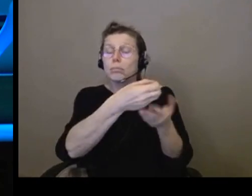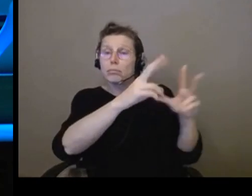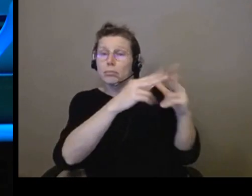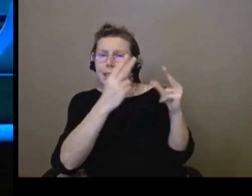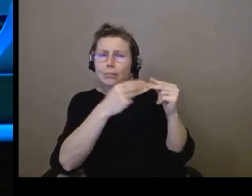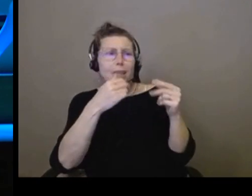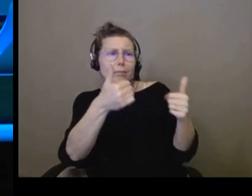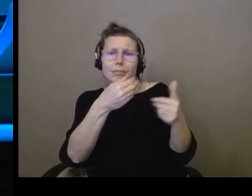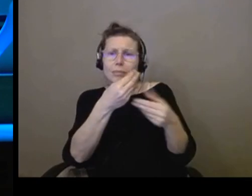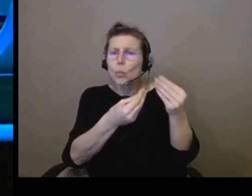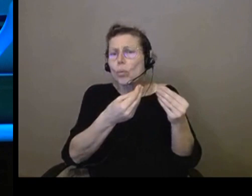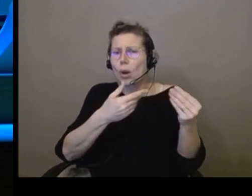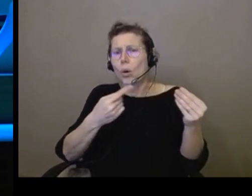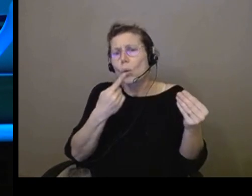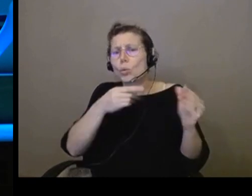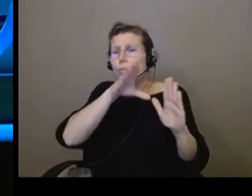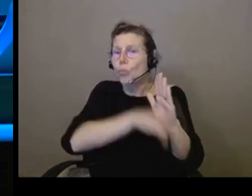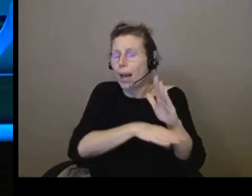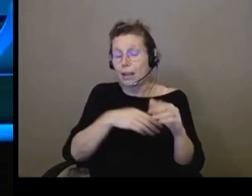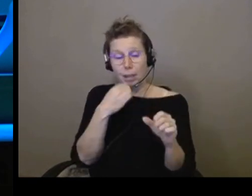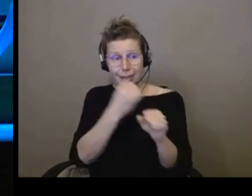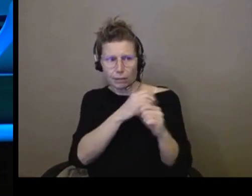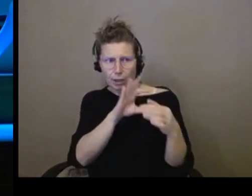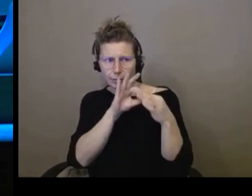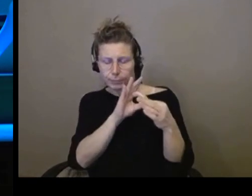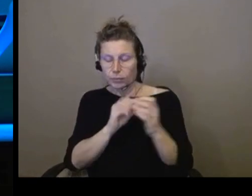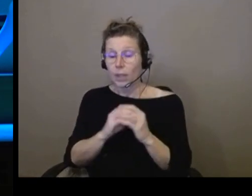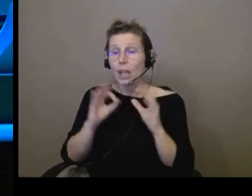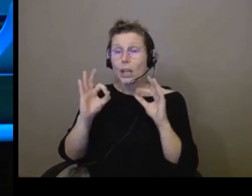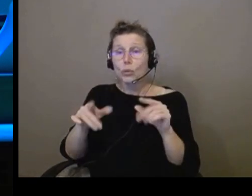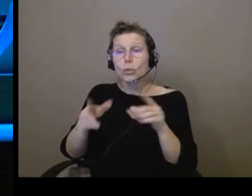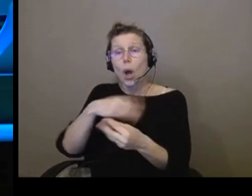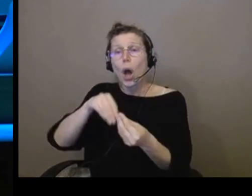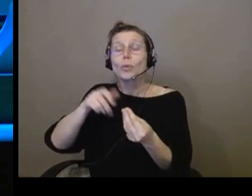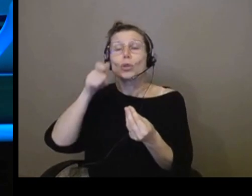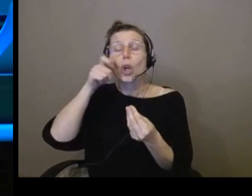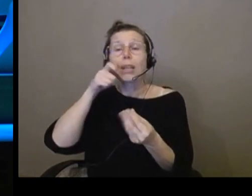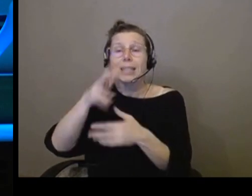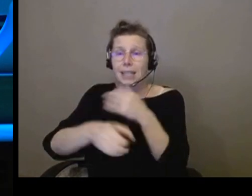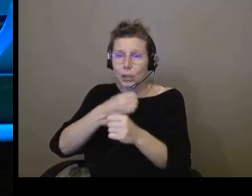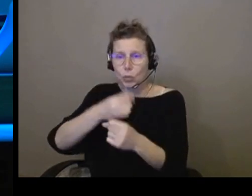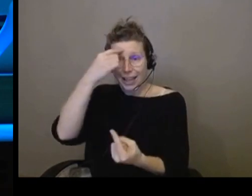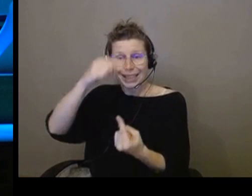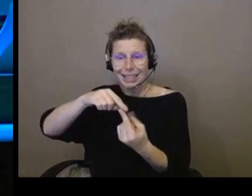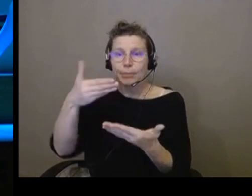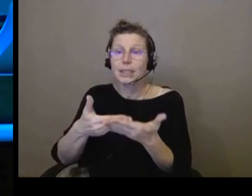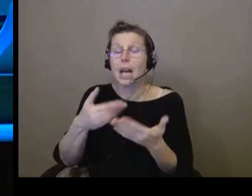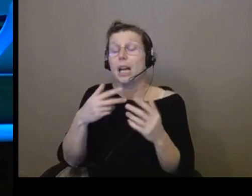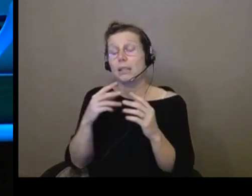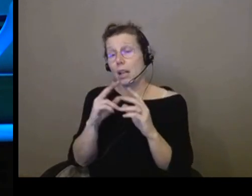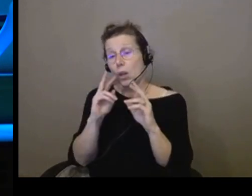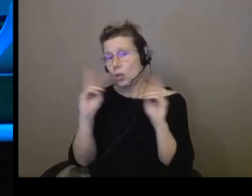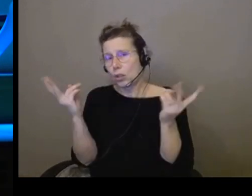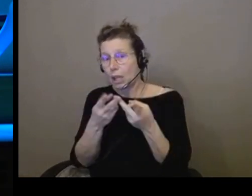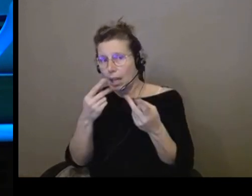ailleurs, il y a une enquête annuelle aussi sur ces sujets-là, sur lesquels on va chercher l'avis de tout un chacun sur comment ça